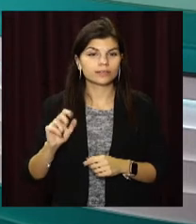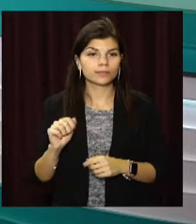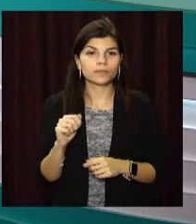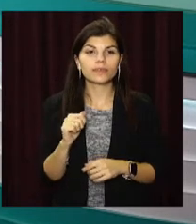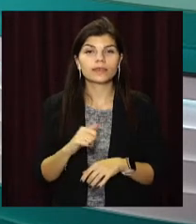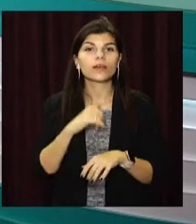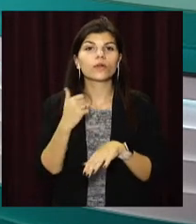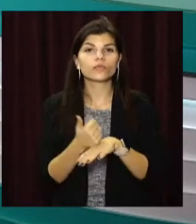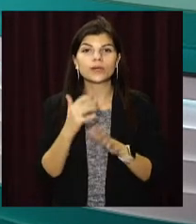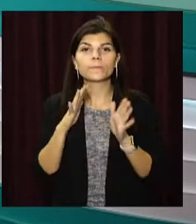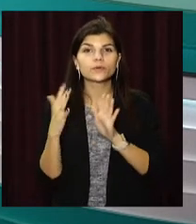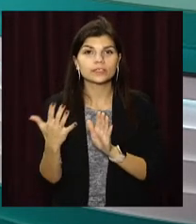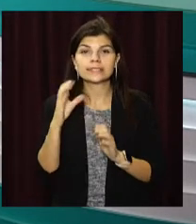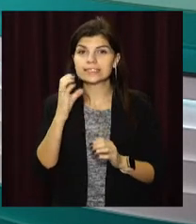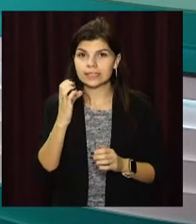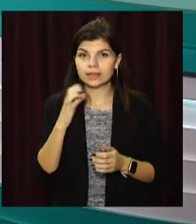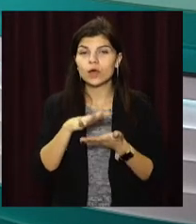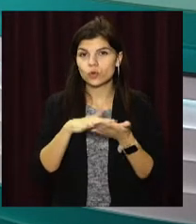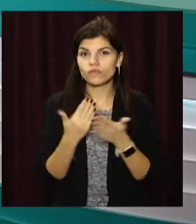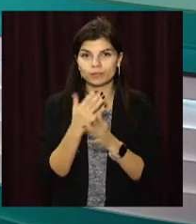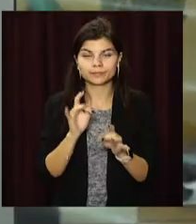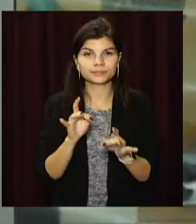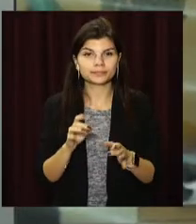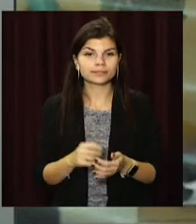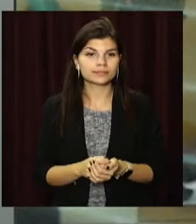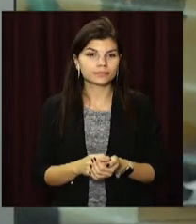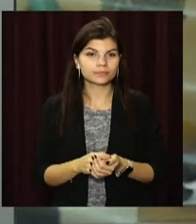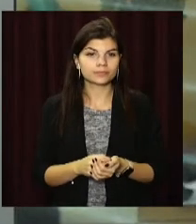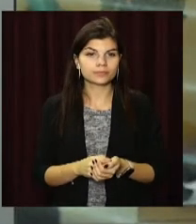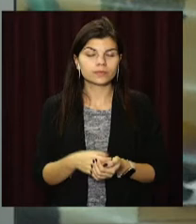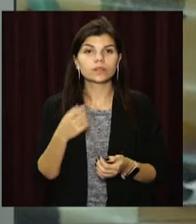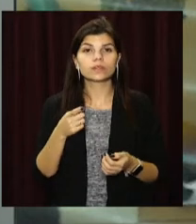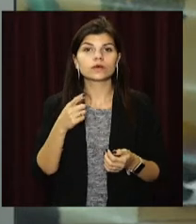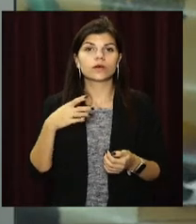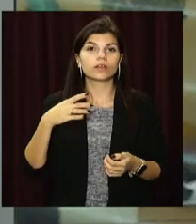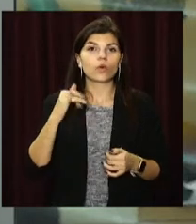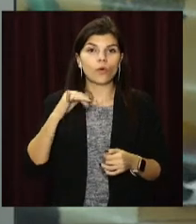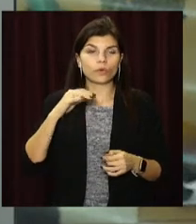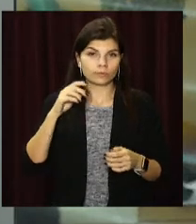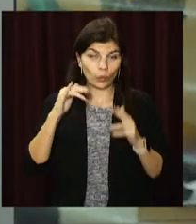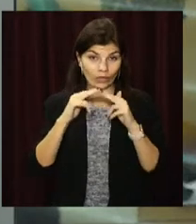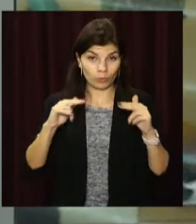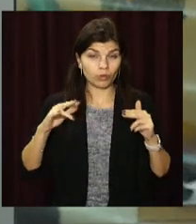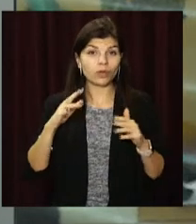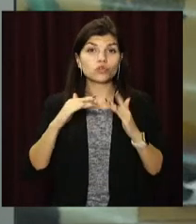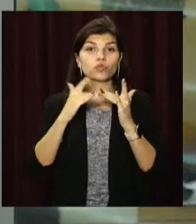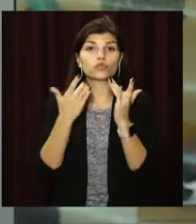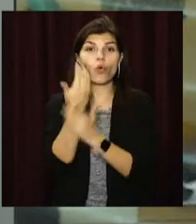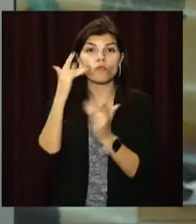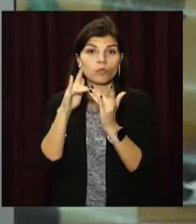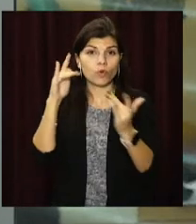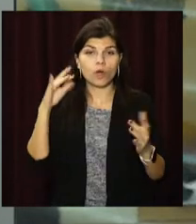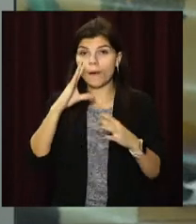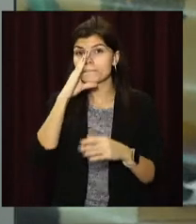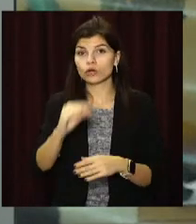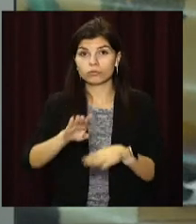Пуговкіна. І про головні події середи – далі у випуску. Народилася у Сорочці. У Дніпрі на новому мосту перекинулася